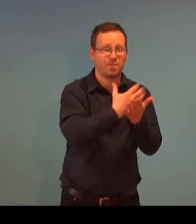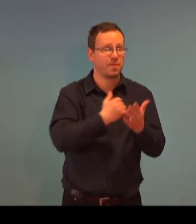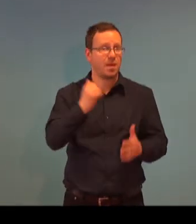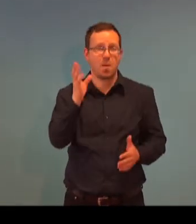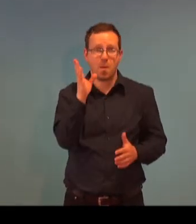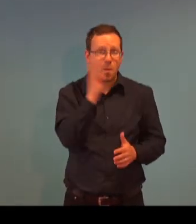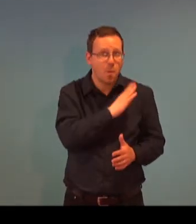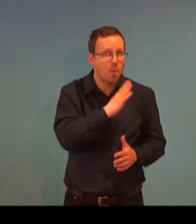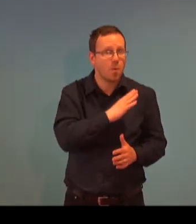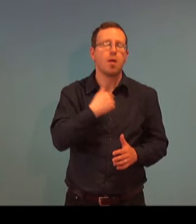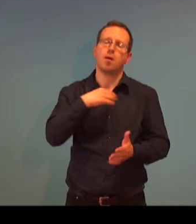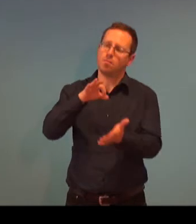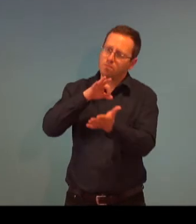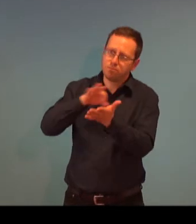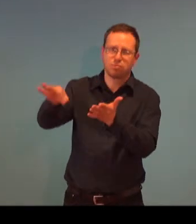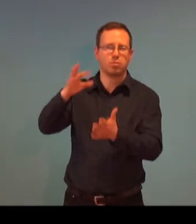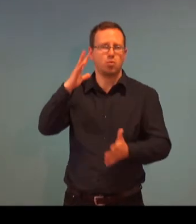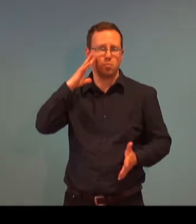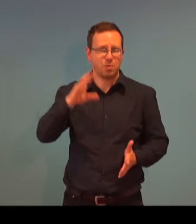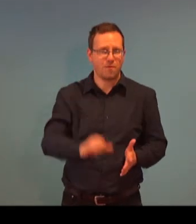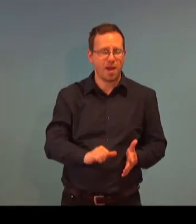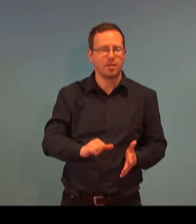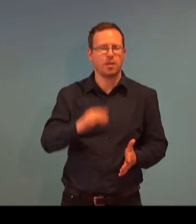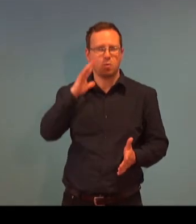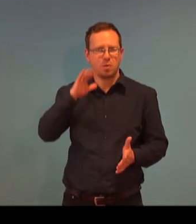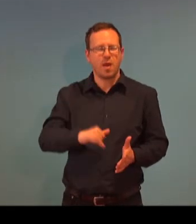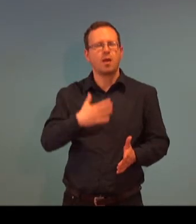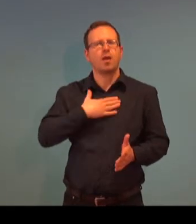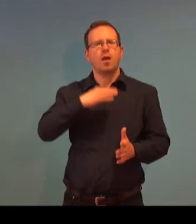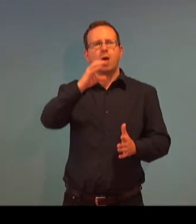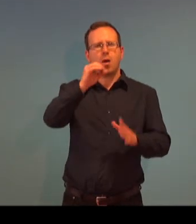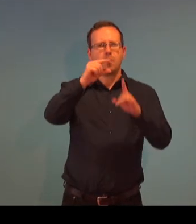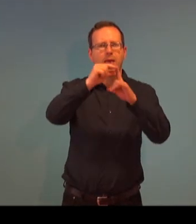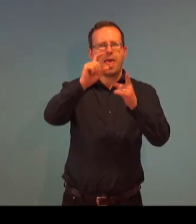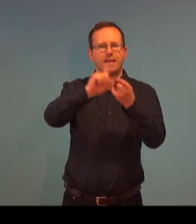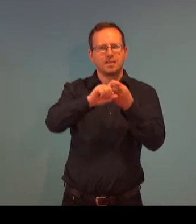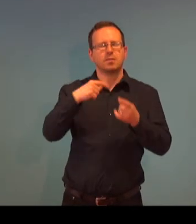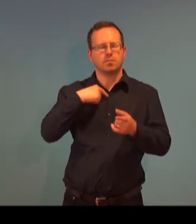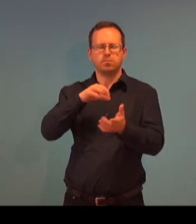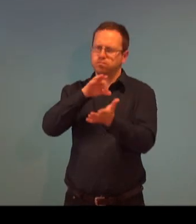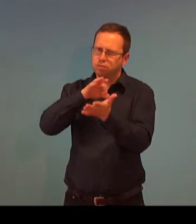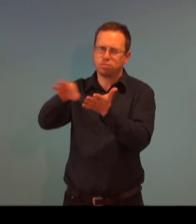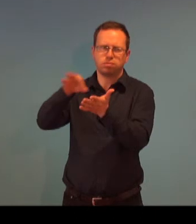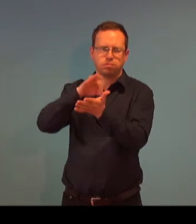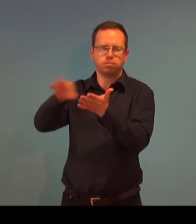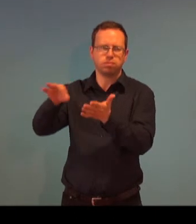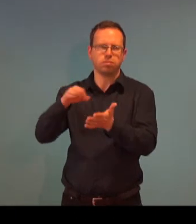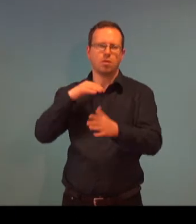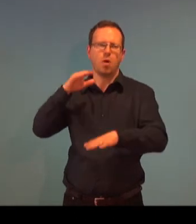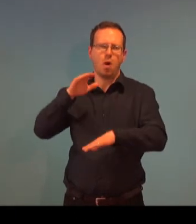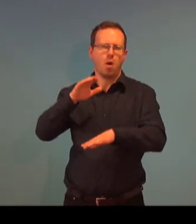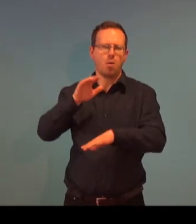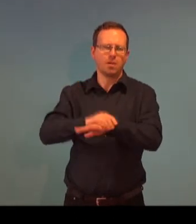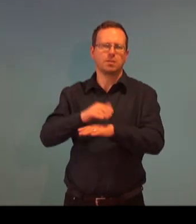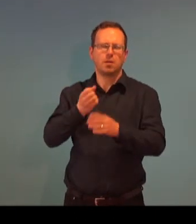který nemá vlastní příjem, tak mu zajistit ubytování a to hradit z naší